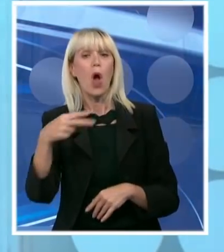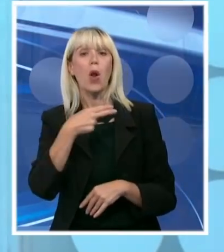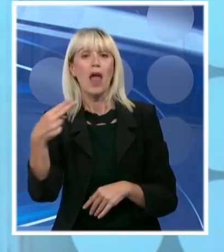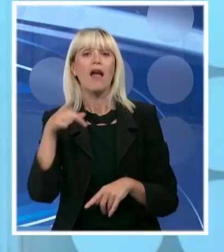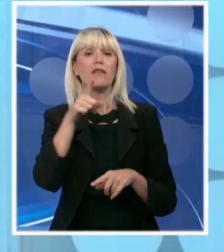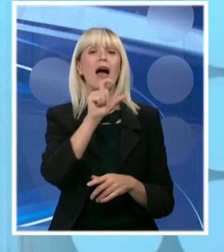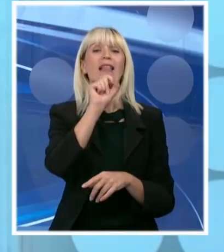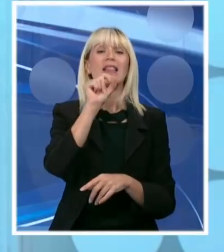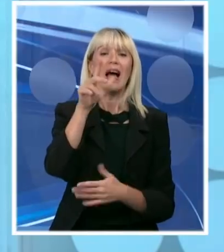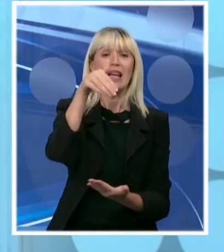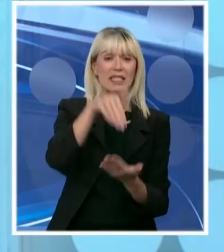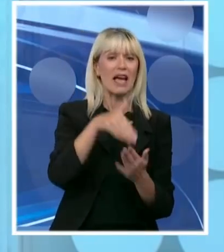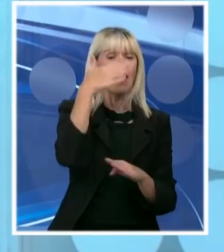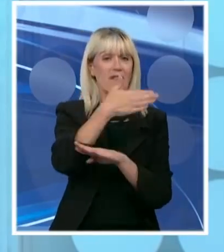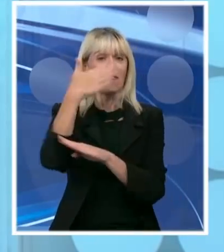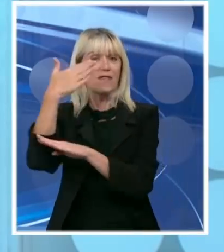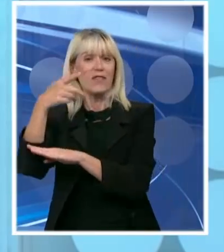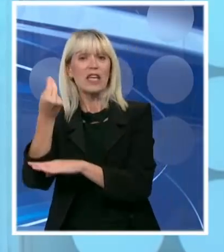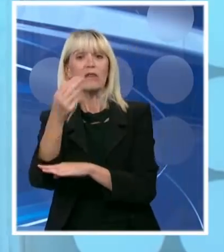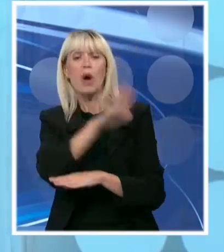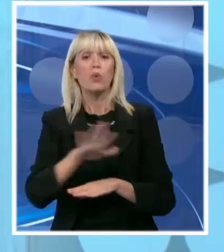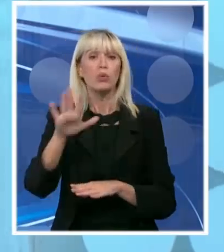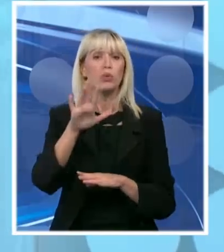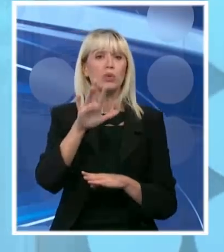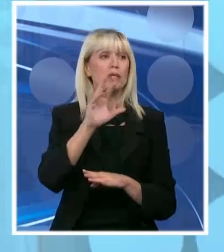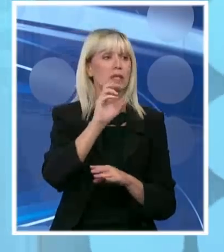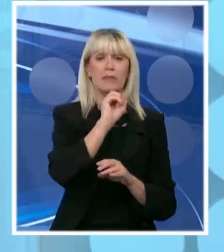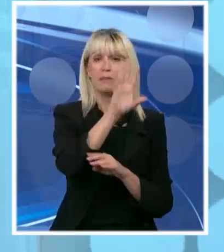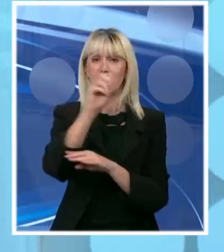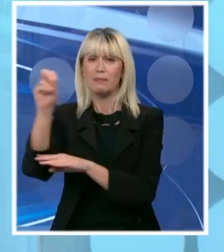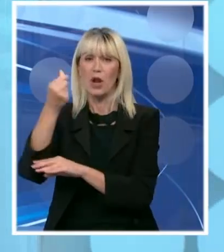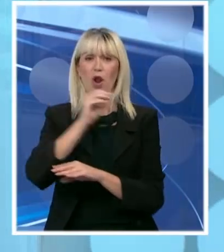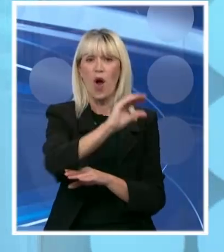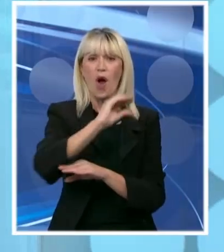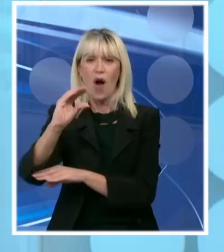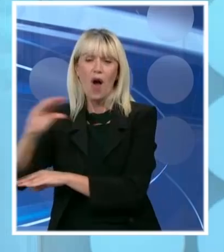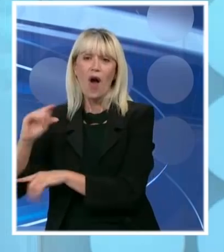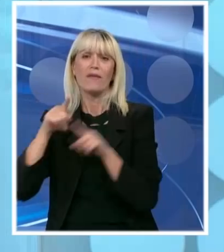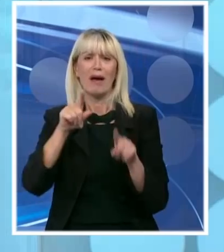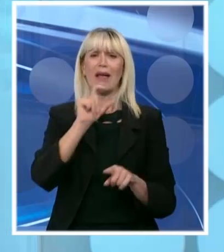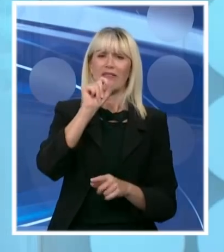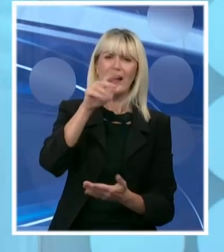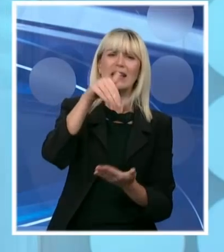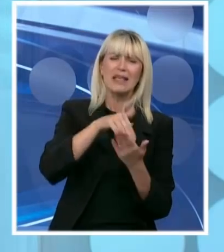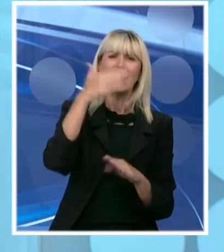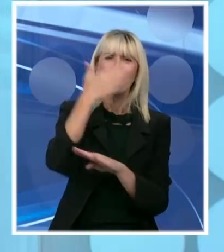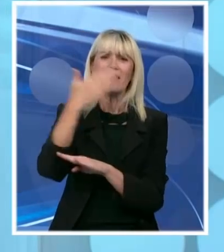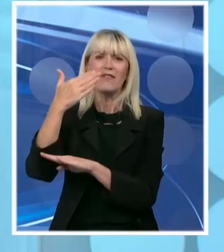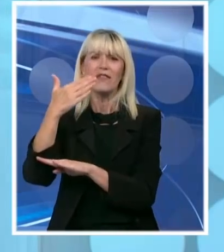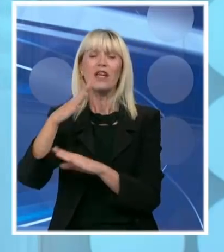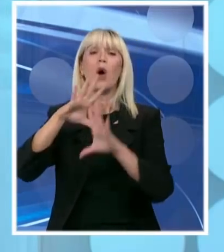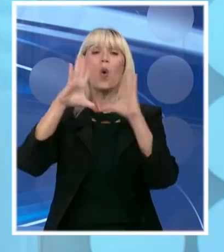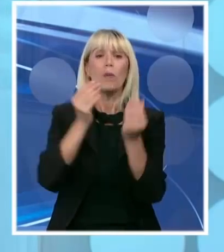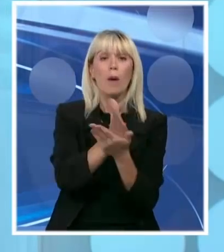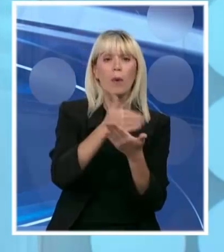preduzeća kompanije u Srbiji. To ide kapilarno, to je fantastična akcija koju smo napravili. 12.000 preduzeća ukupno će podeliti